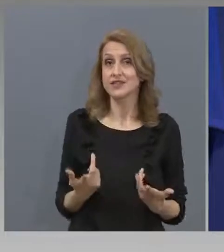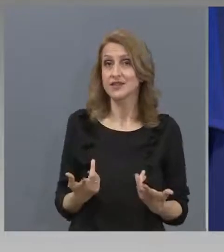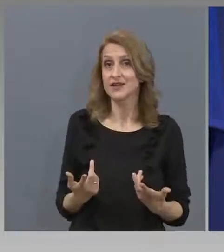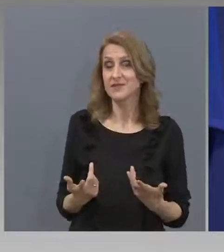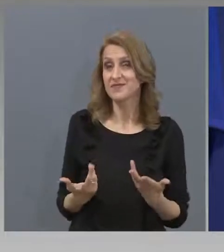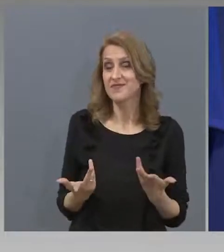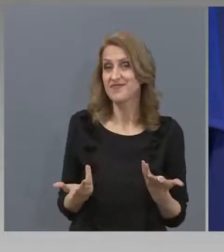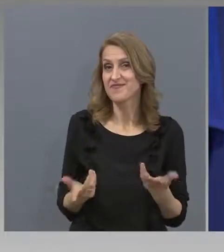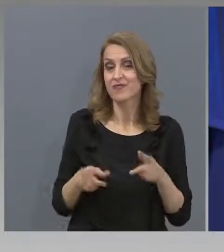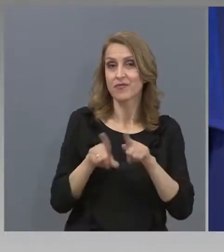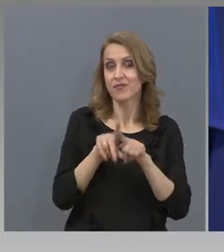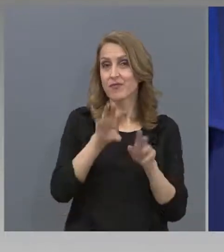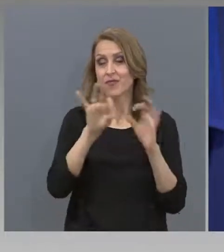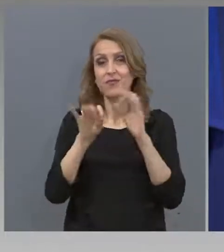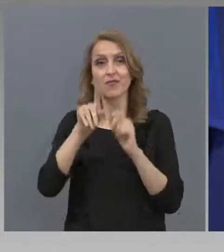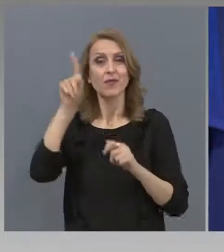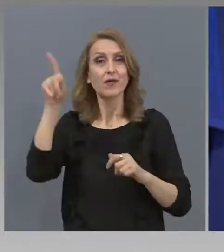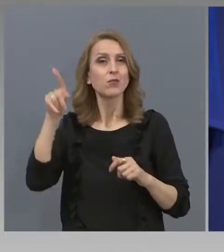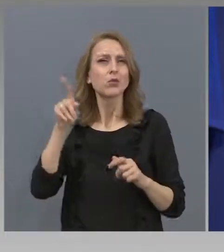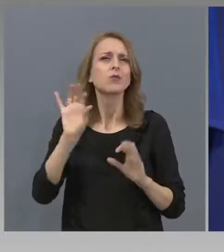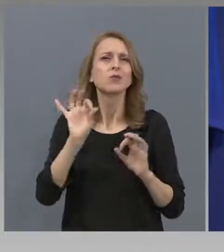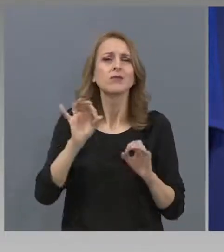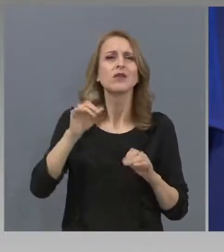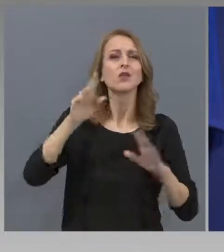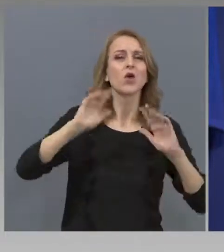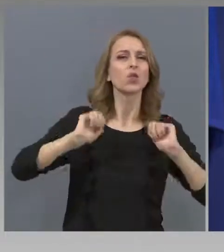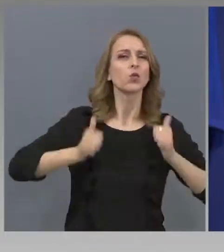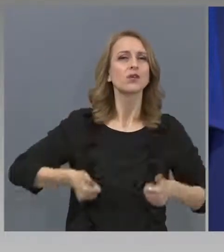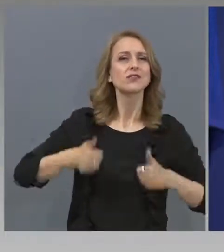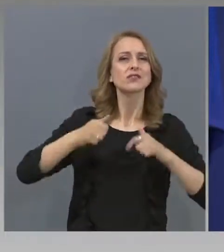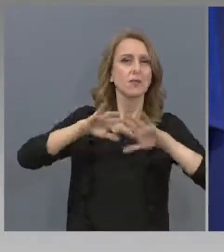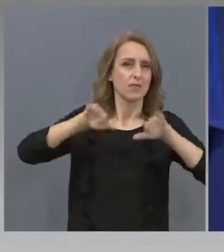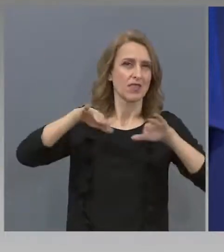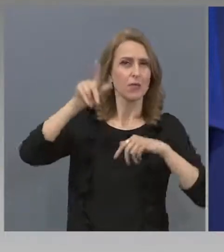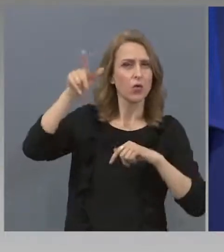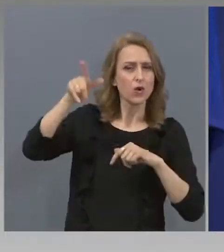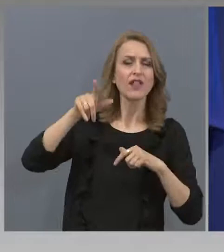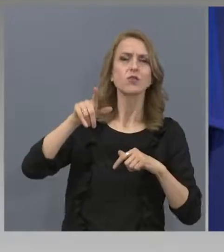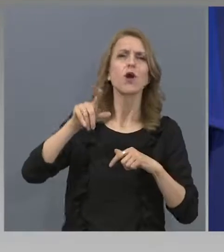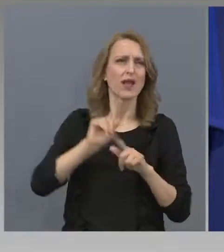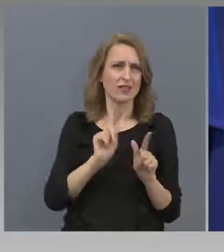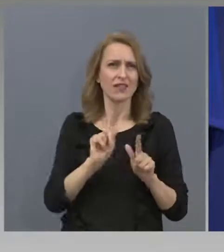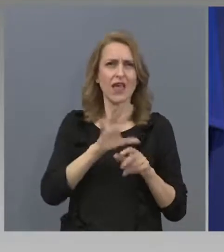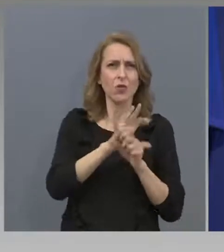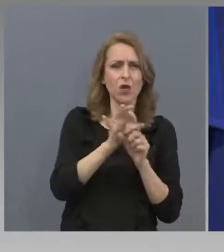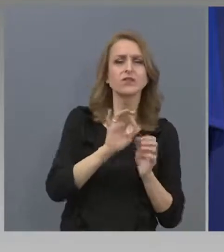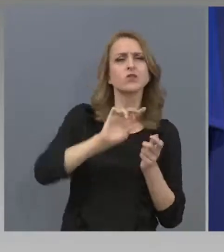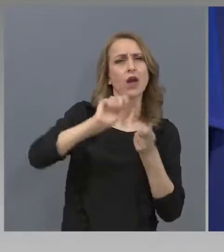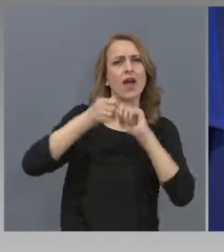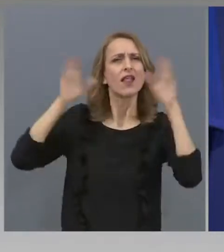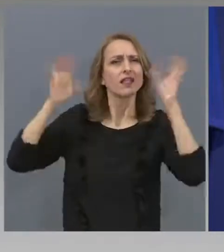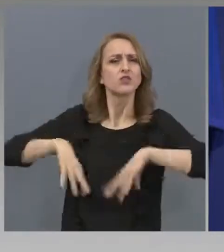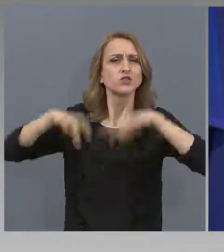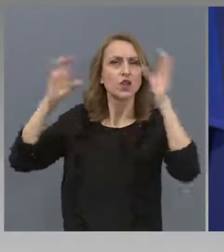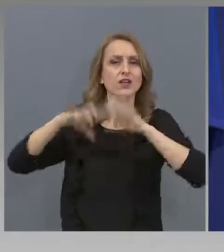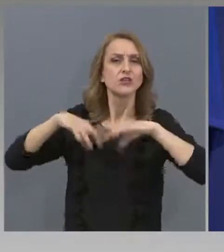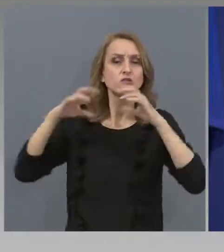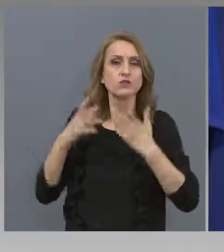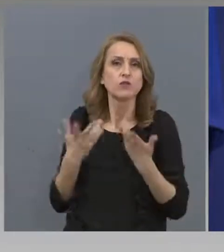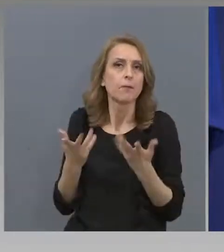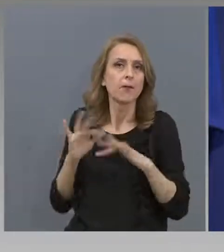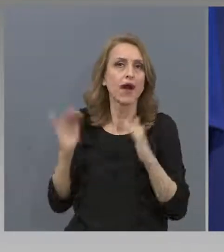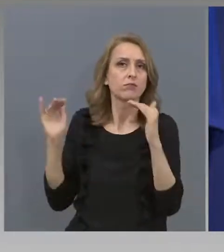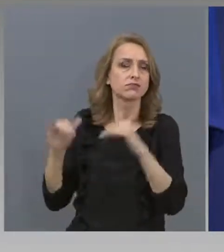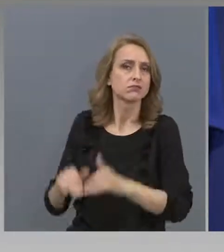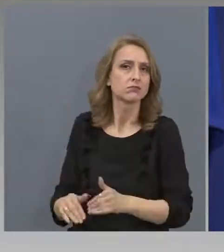туристическите услуги по морето при дъждовен сезон. Същото е. Не по-различно. Преди две години беше така. Лятото започна август месец. Въпреки